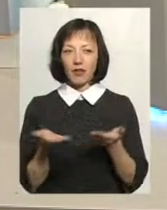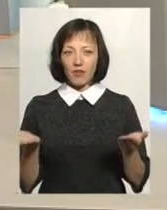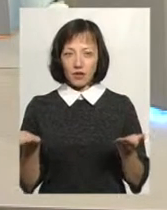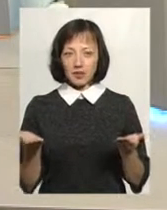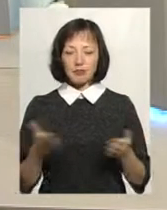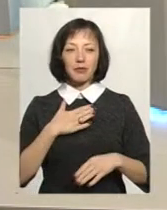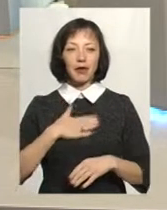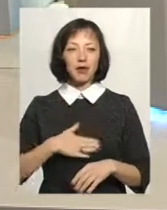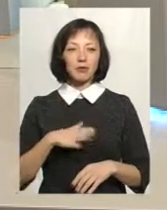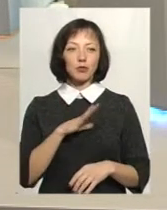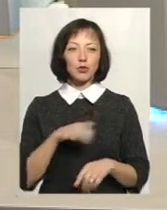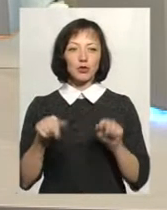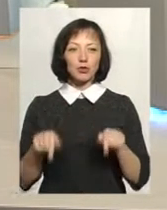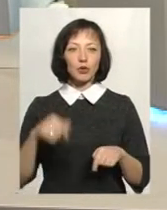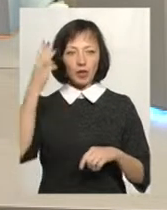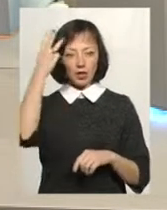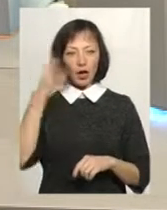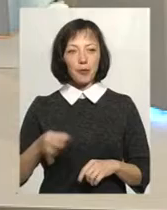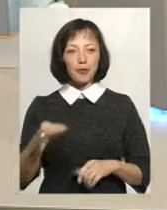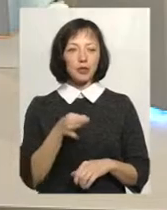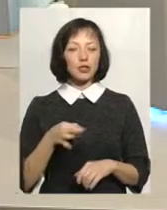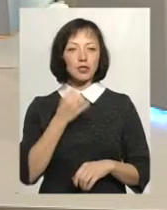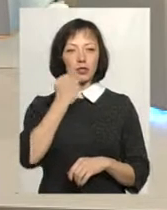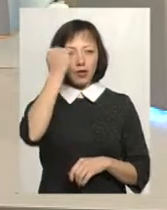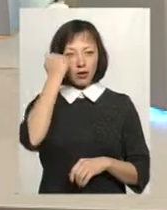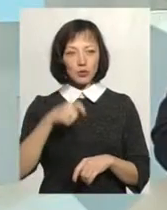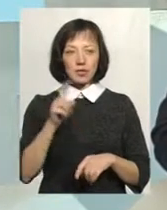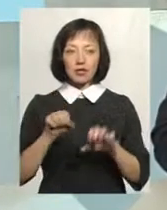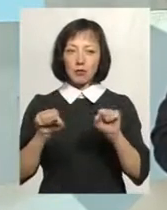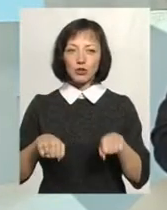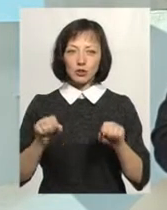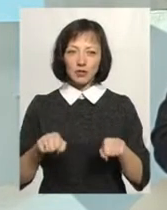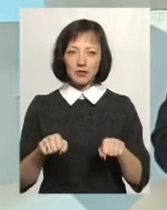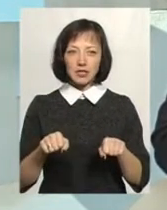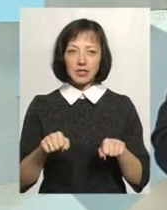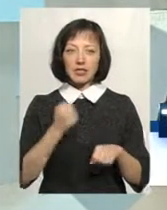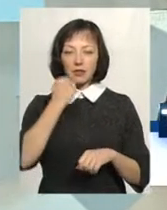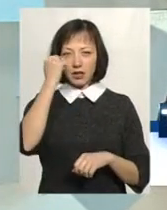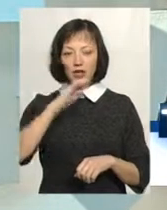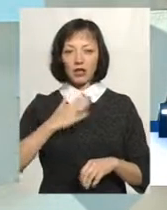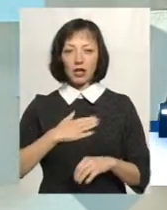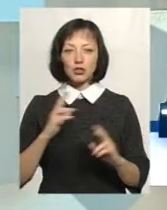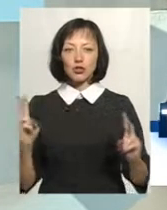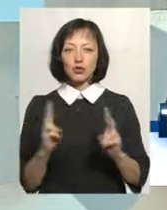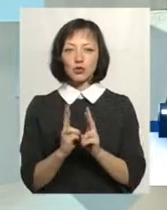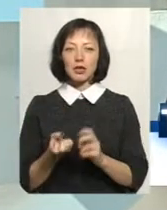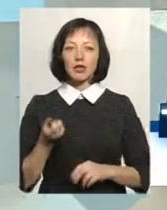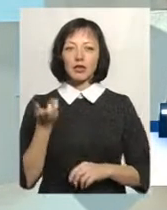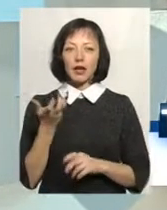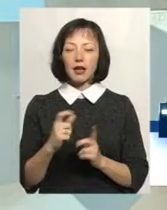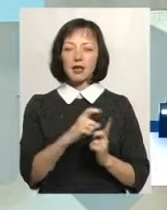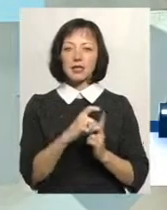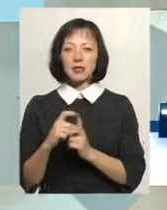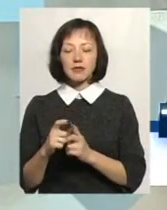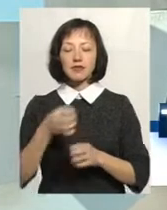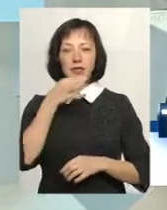приємно бути сьогодні на Хмельниччині. І дякую за можливість, завдяки нашій зустрічі, декілька слів сказати